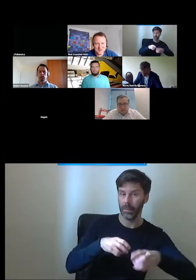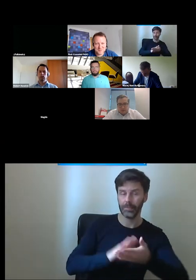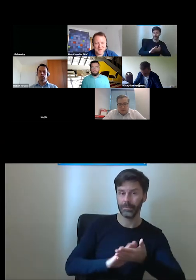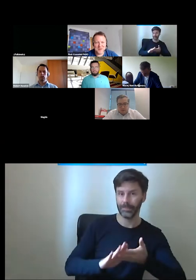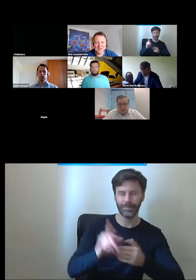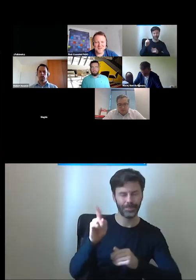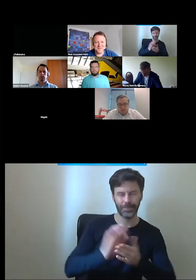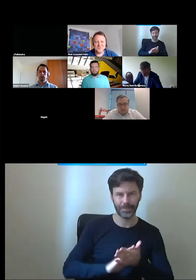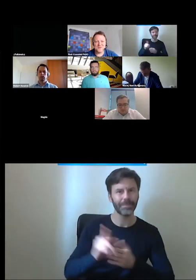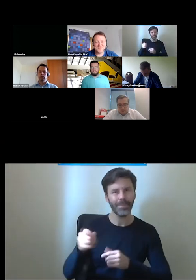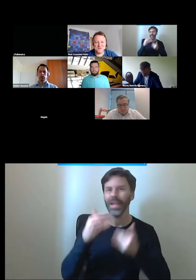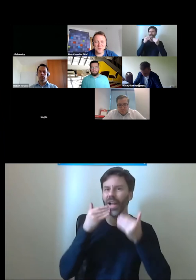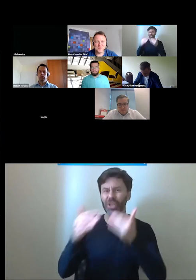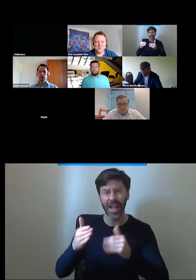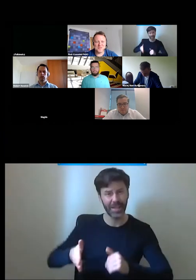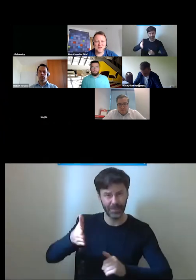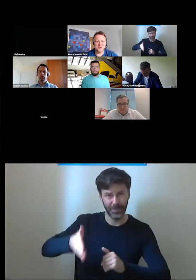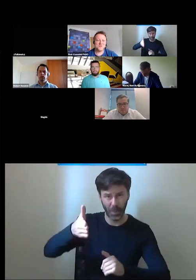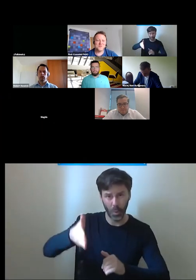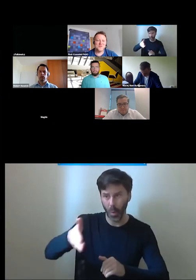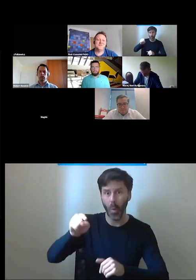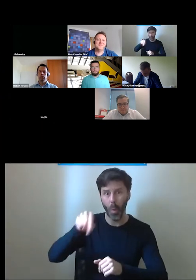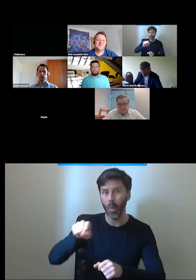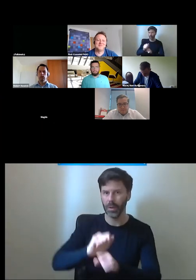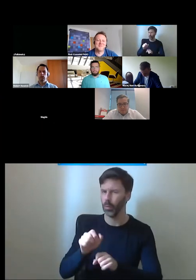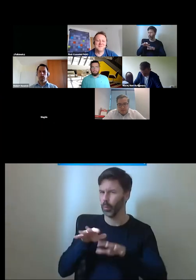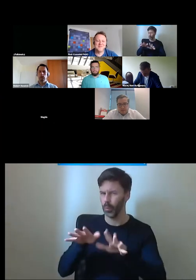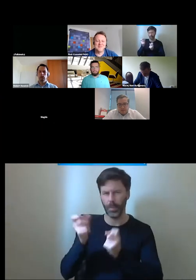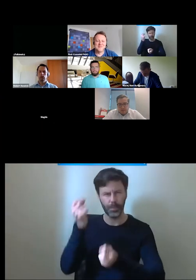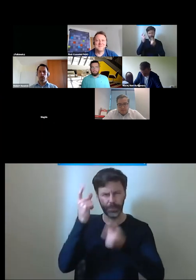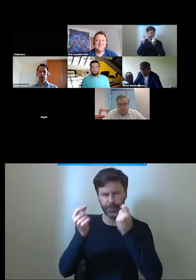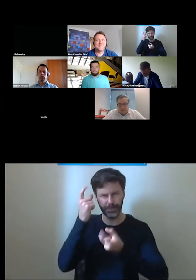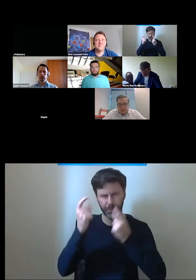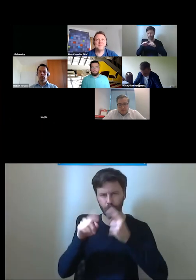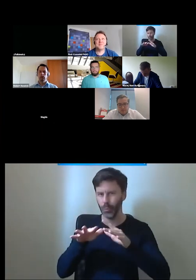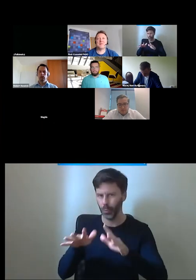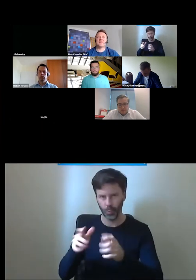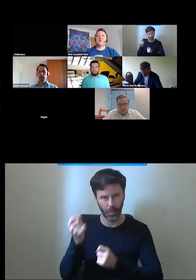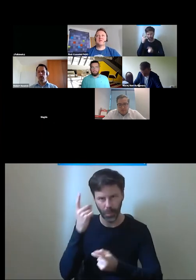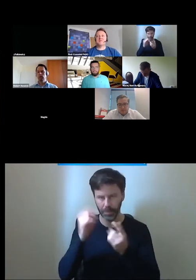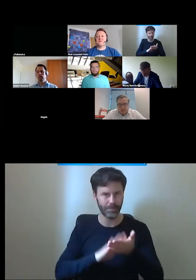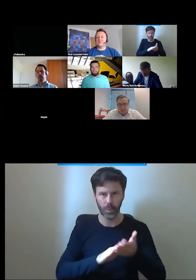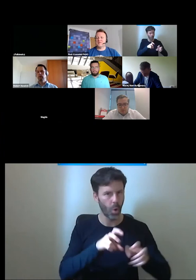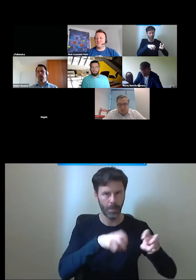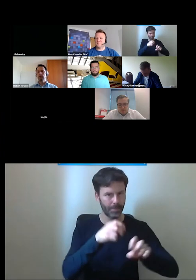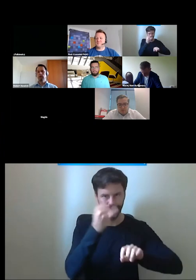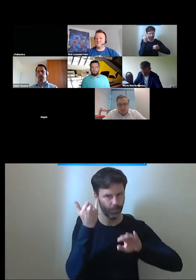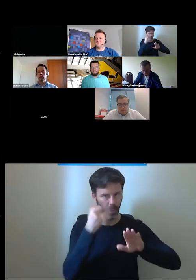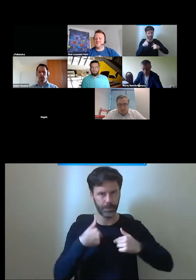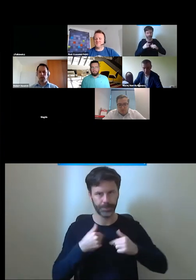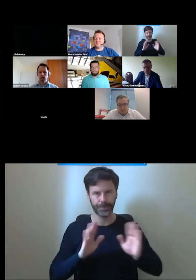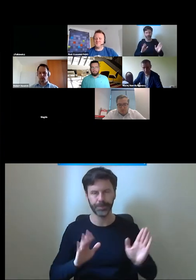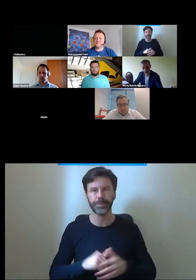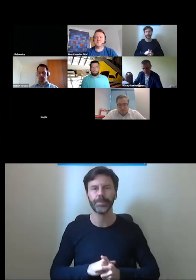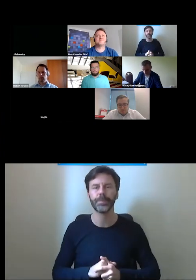tak naprawdę jakby z zupełnie odpowiedzialnością to mówię tak to prawda i my też to jakby z pełną odpowiedzialnością